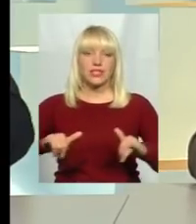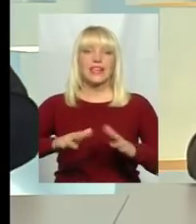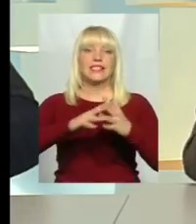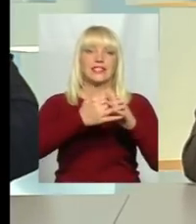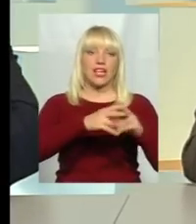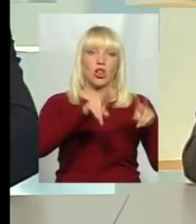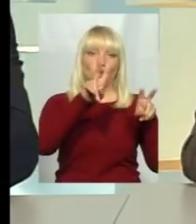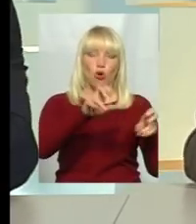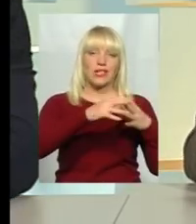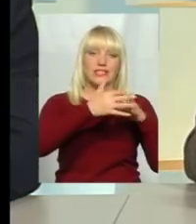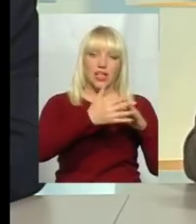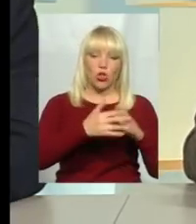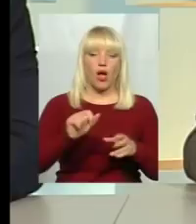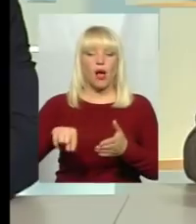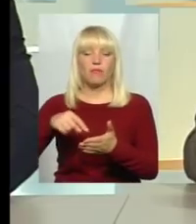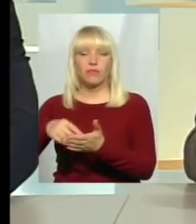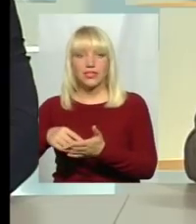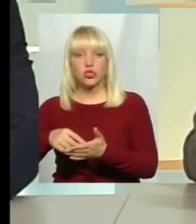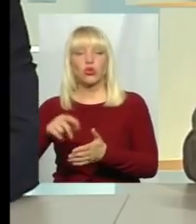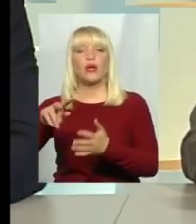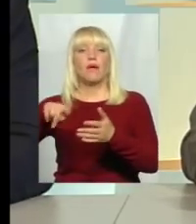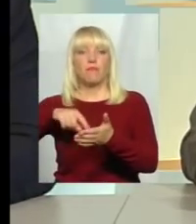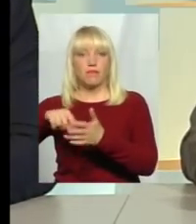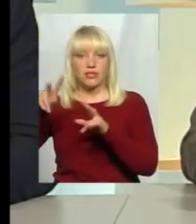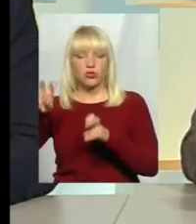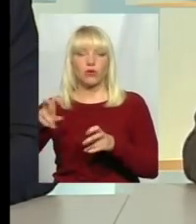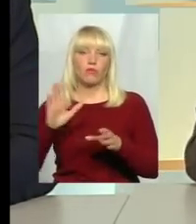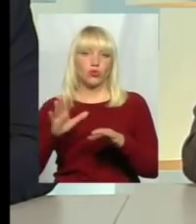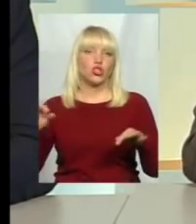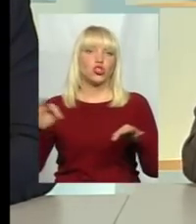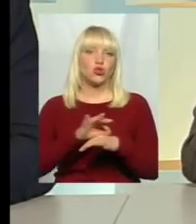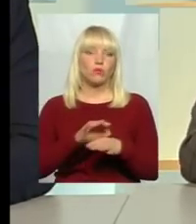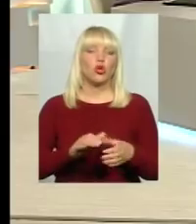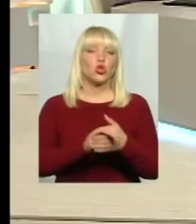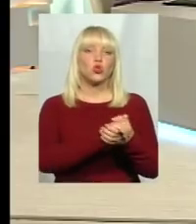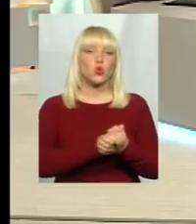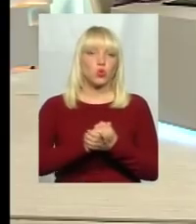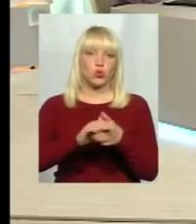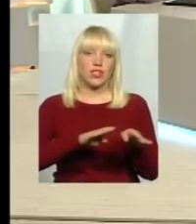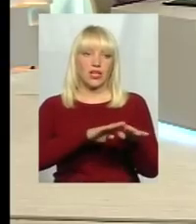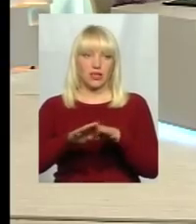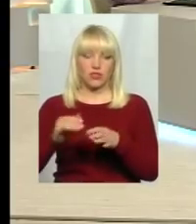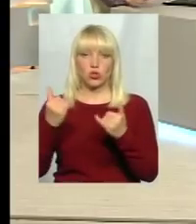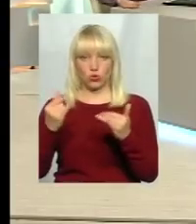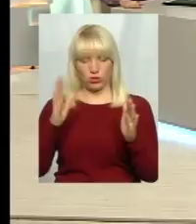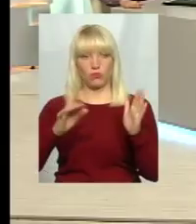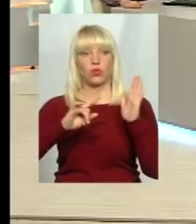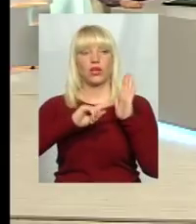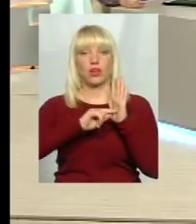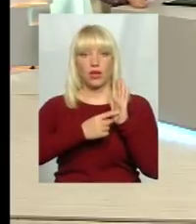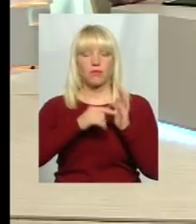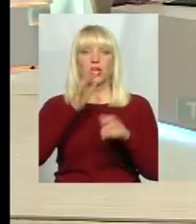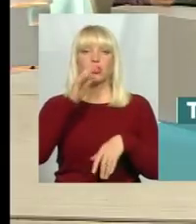селом, місто містом, створюється шлюб за розрахунком, союз рівних. І сьогодні тут поставимо крапку, наш час уже